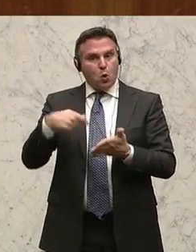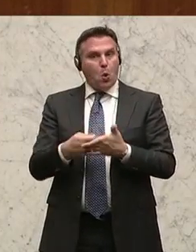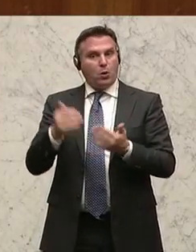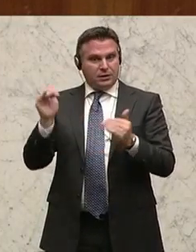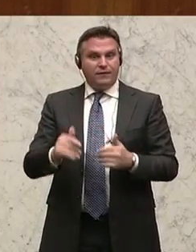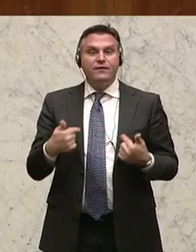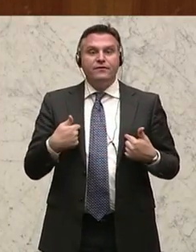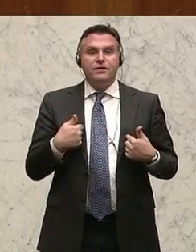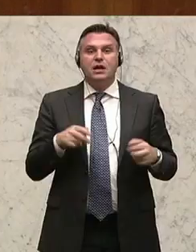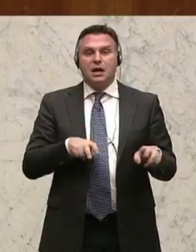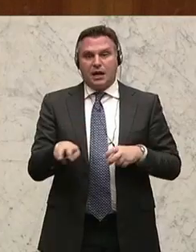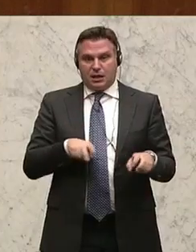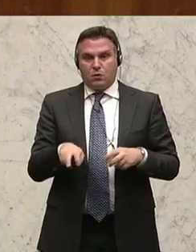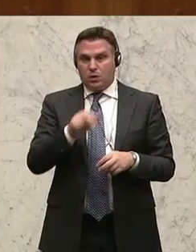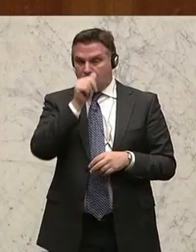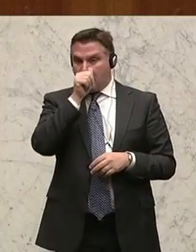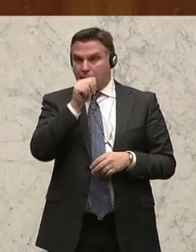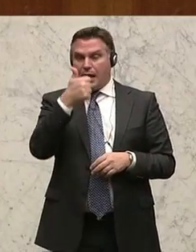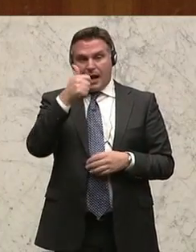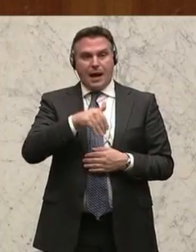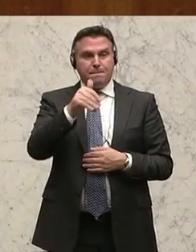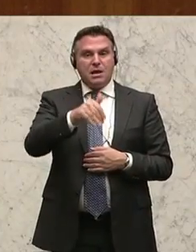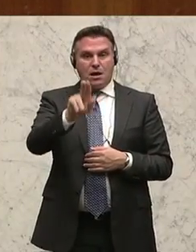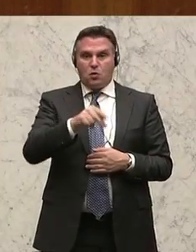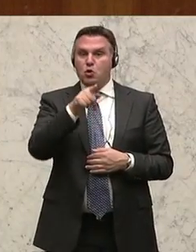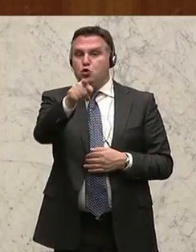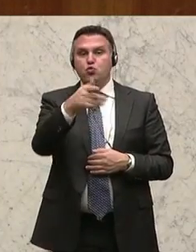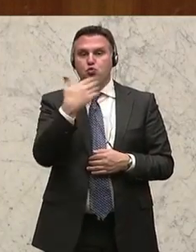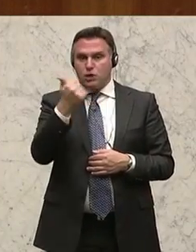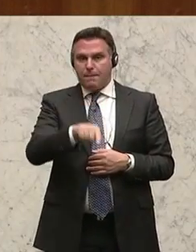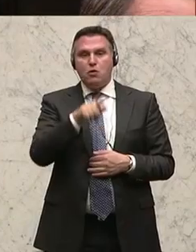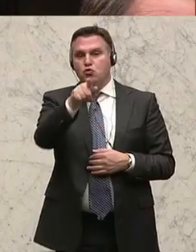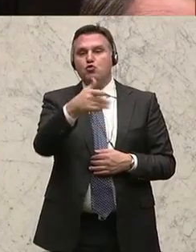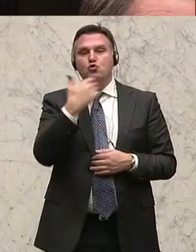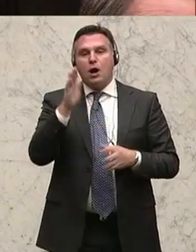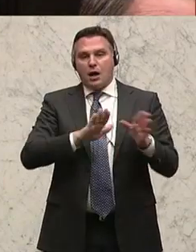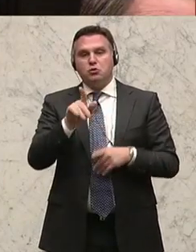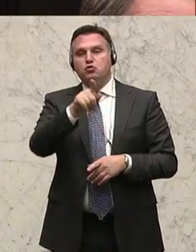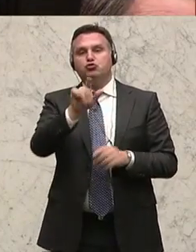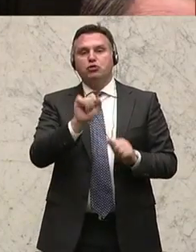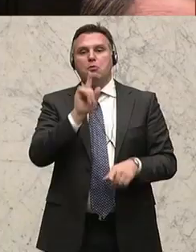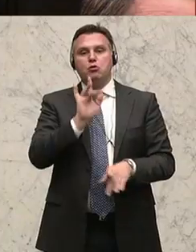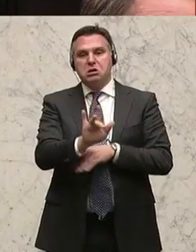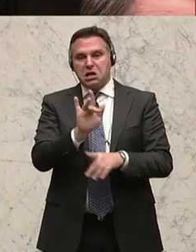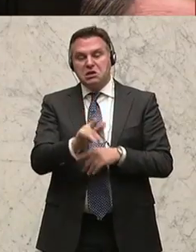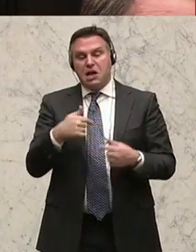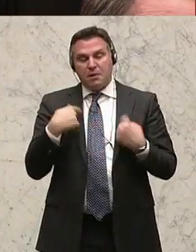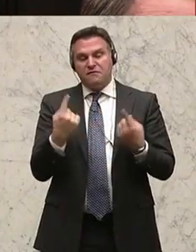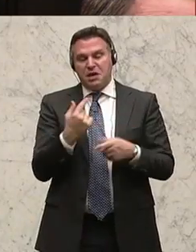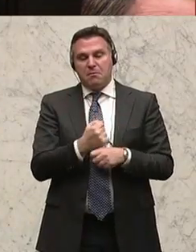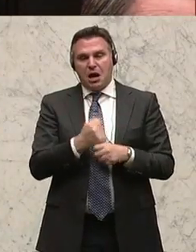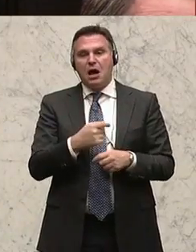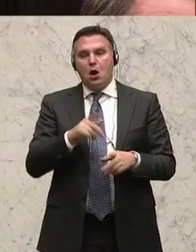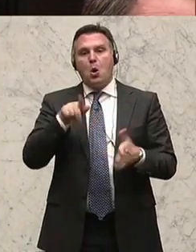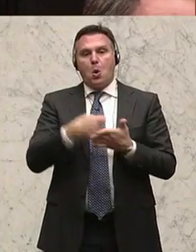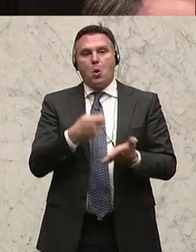waren das, die Regierung, ja, immerhin um eine Milliarde Euro. Sie waren nicht dabei, Sie haben nicht mitgestimmt. Sie können das nur kritisieren, aber wir haben die Lohnkosten das